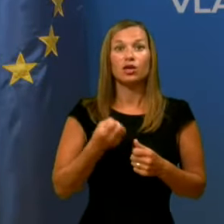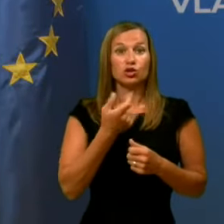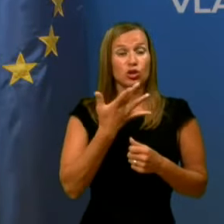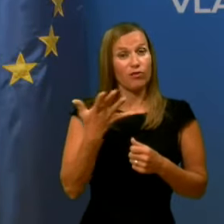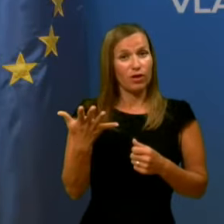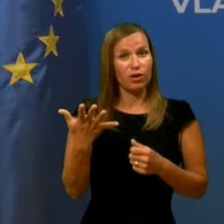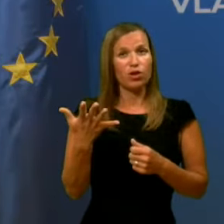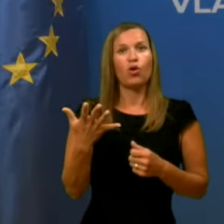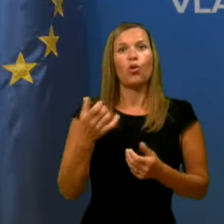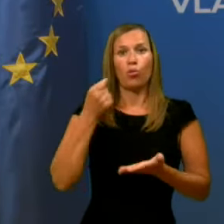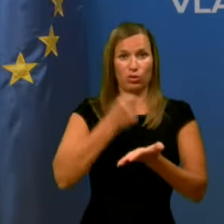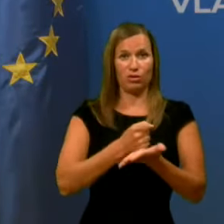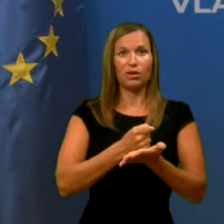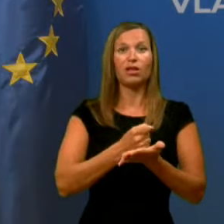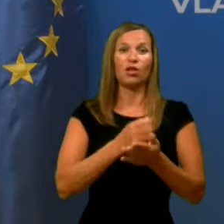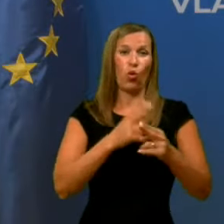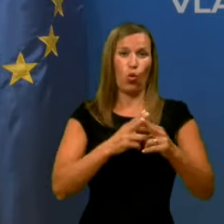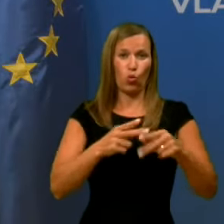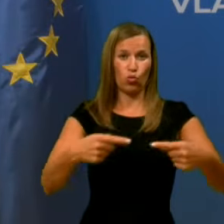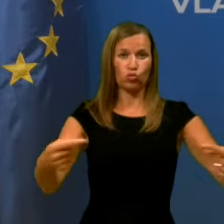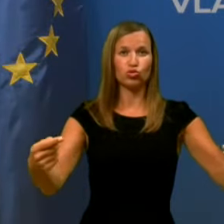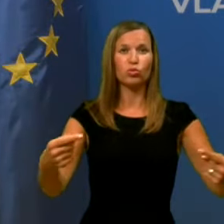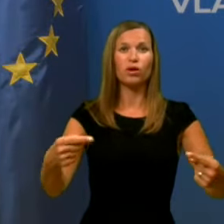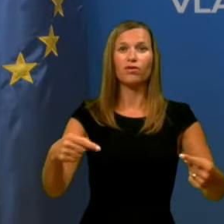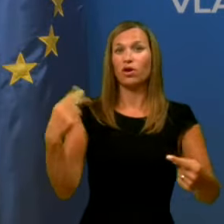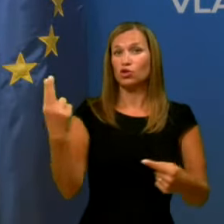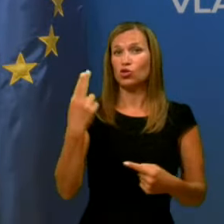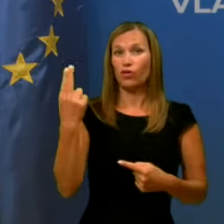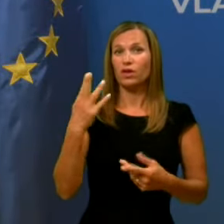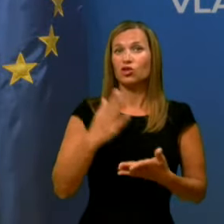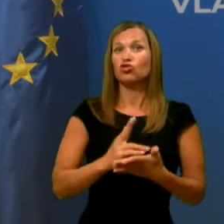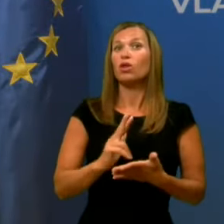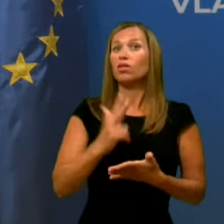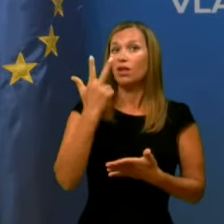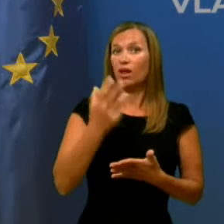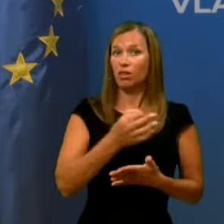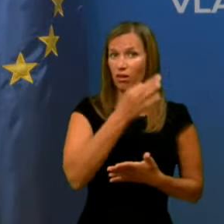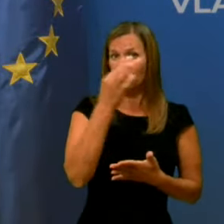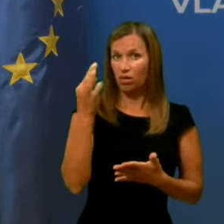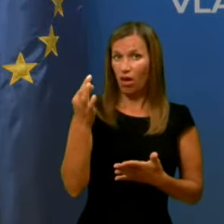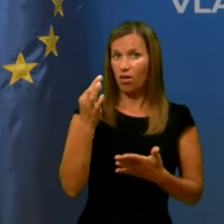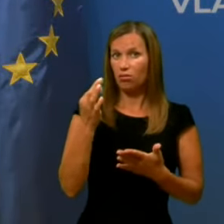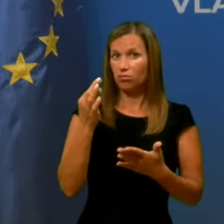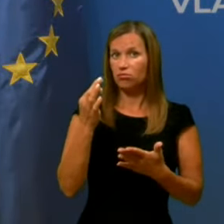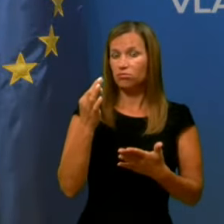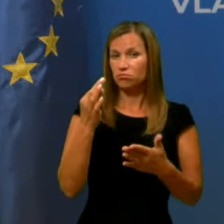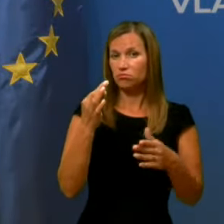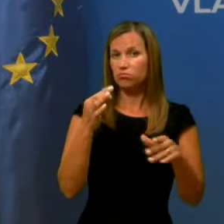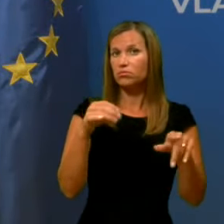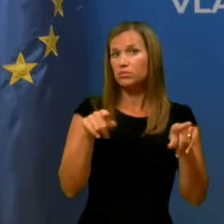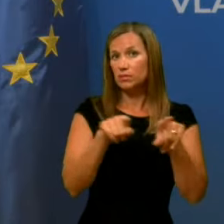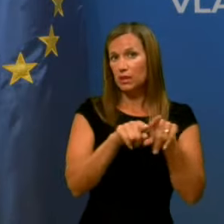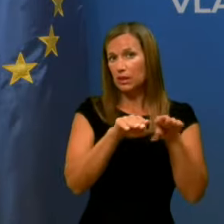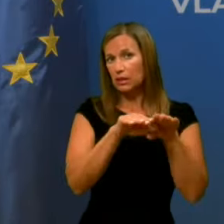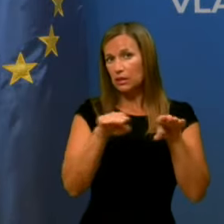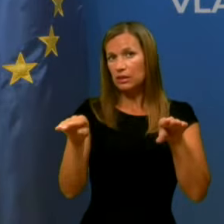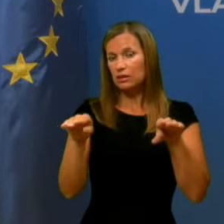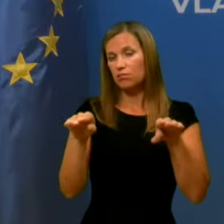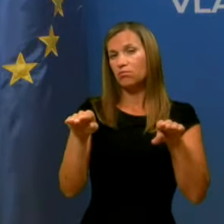potrejenih okužb COVID-19 v Sloveniji že tretji dan vztraja pri krepko čez 20.